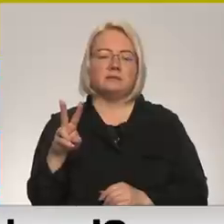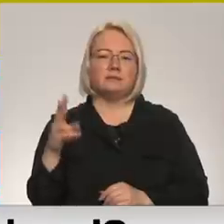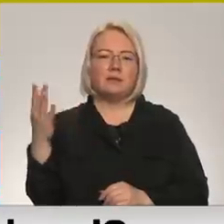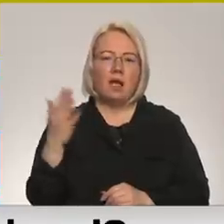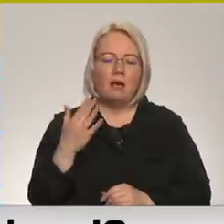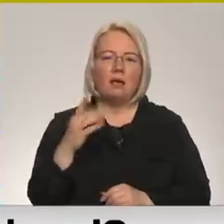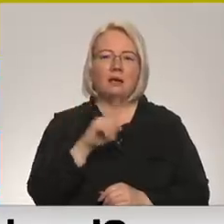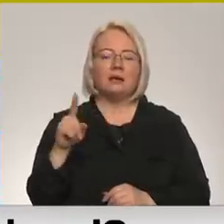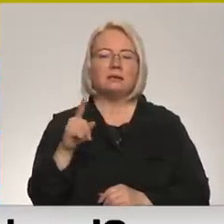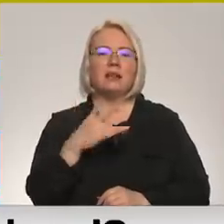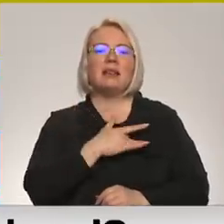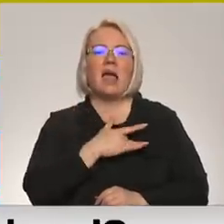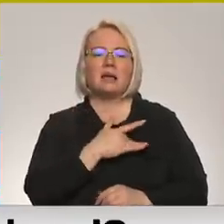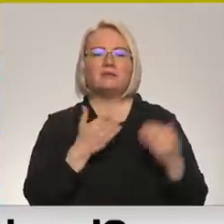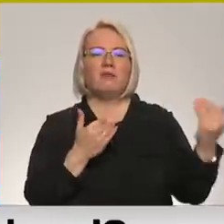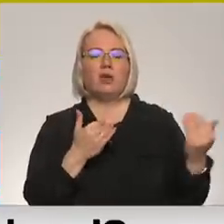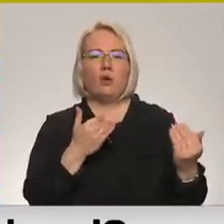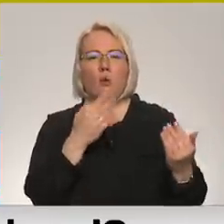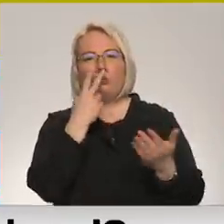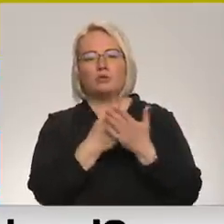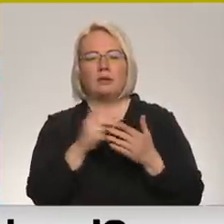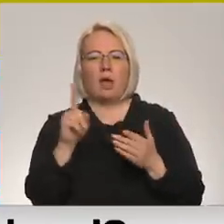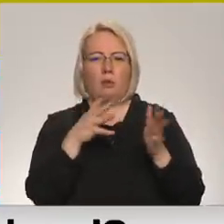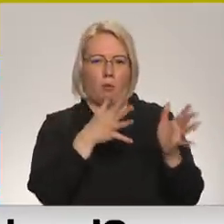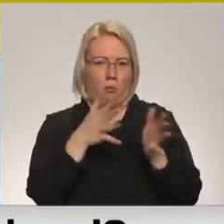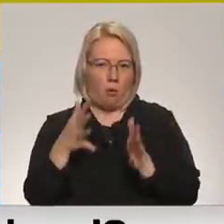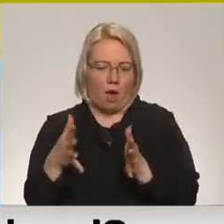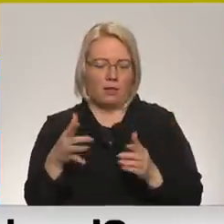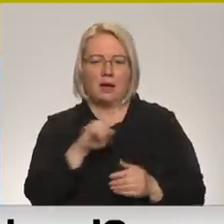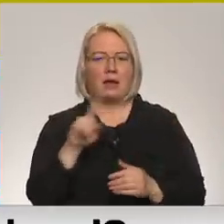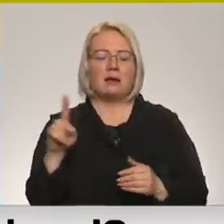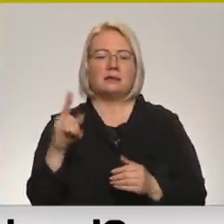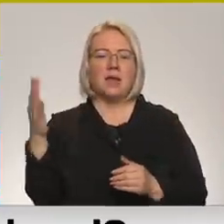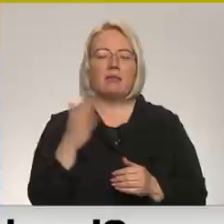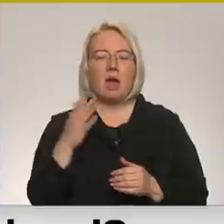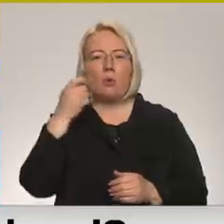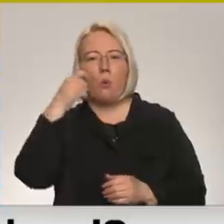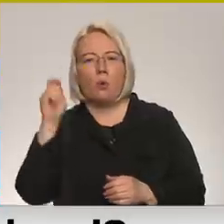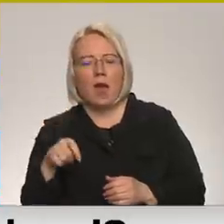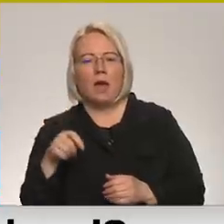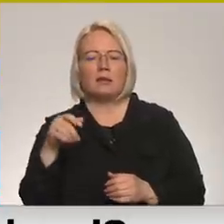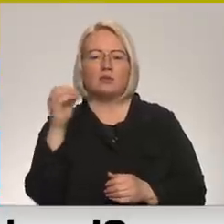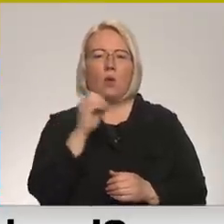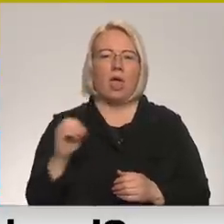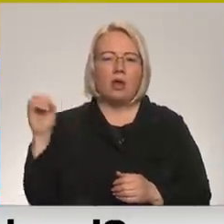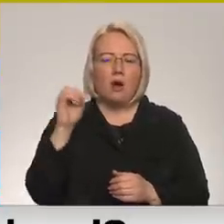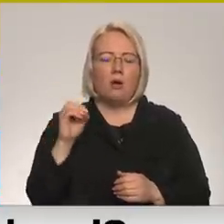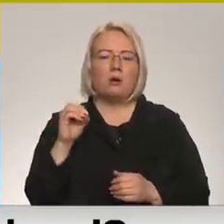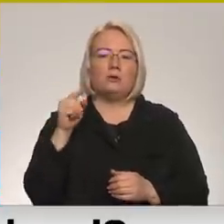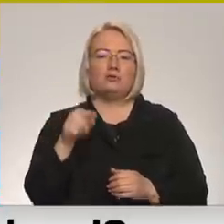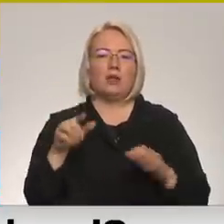kas viņiem liekas, kas ir propaganda, kas nāk iekšā no Ukraiņas, no Rietuma valstīm. Viņiem pa dažādiem kanāliem. Tāpēc šī gadījumā